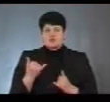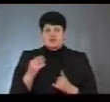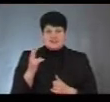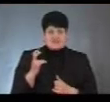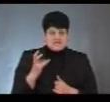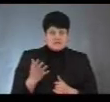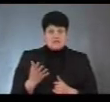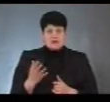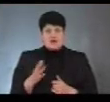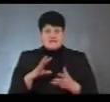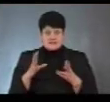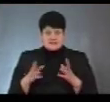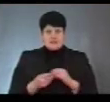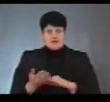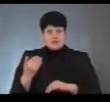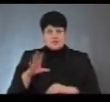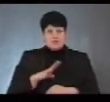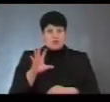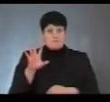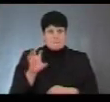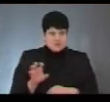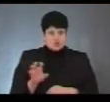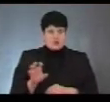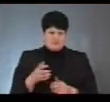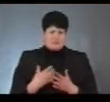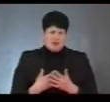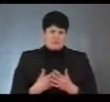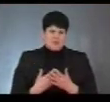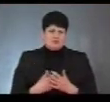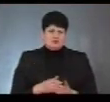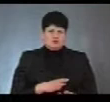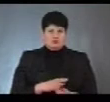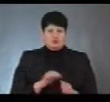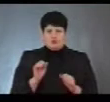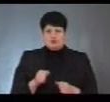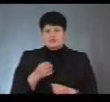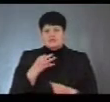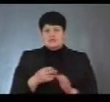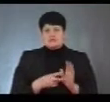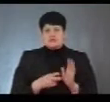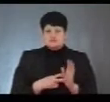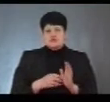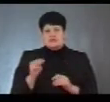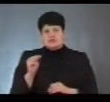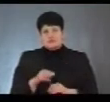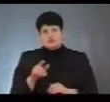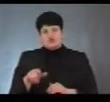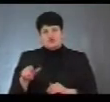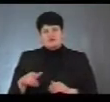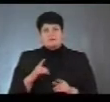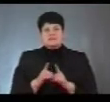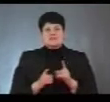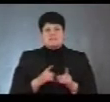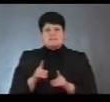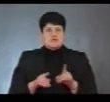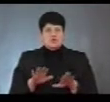взагалі перед тим 500, тобто, приблизно, так можемо говорити, що 700 до 1000 осіб змінюють